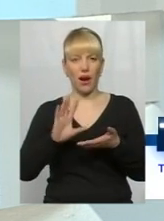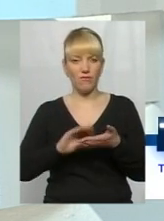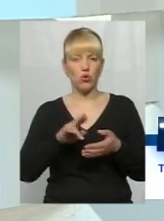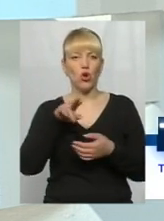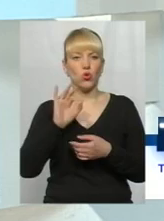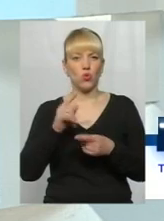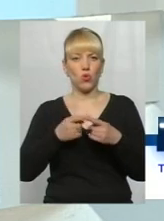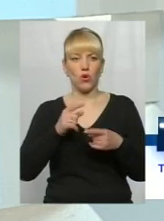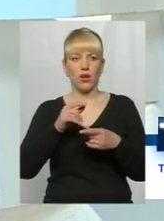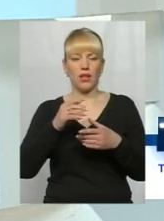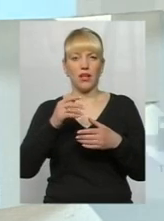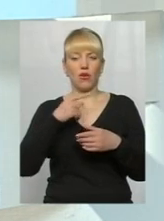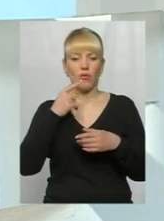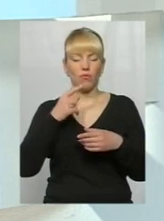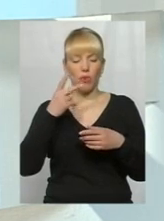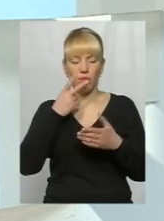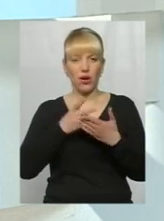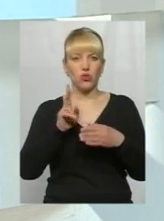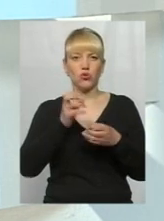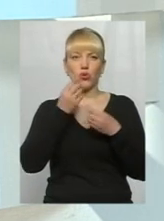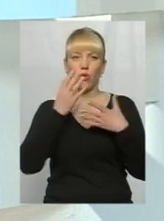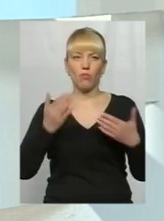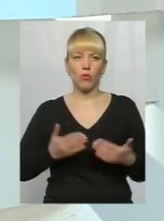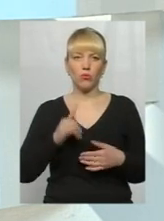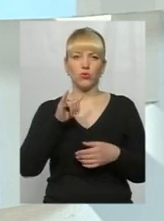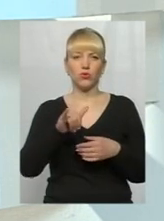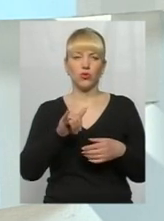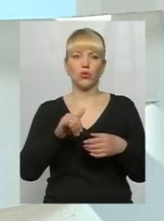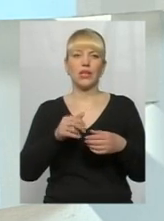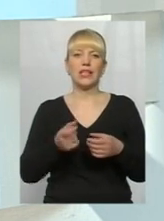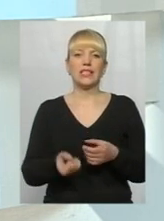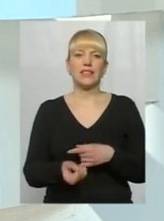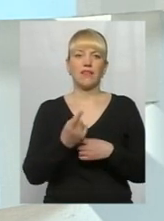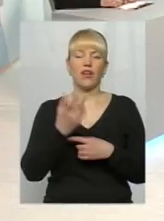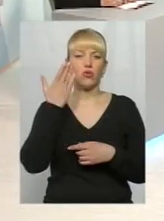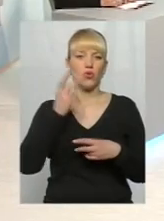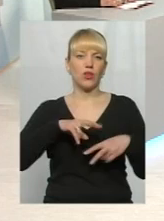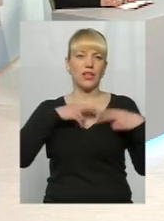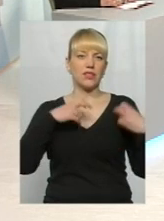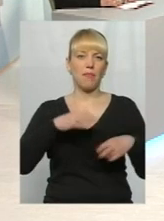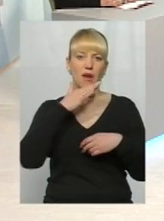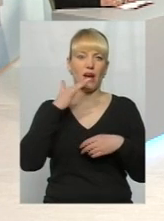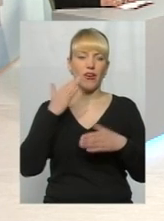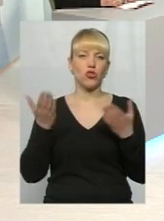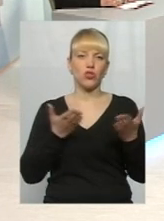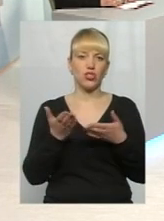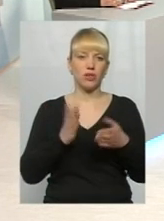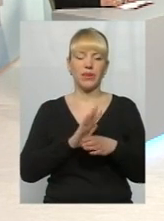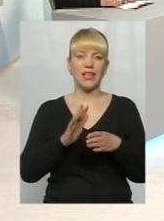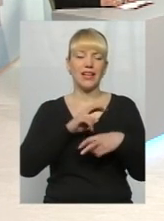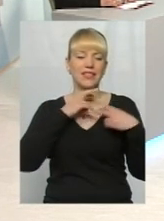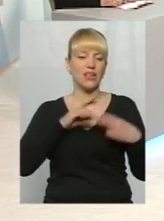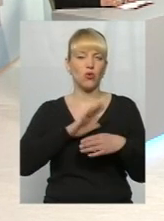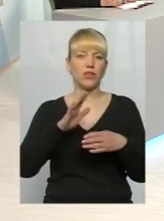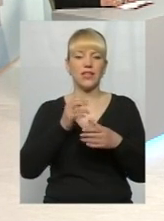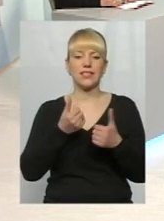можливо, найбільший добробут якраз в нього з'являється тоді, коли він ризикує багато чим. І коли він ризикує не ради самого добробуту,